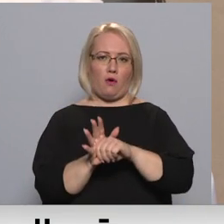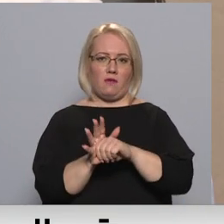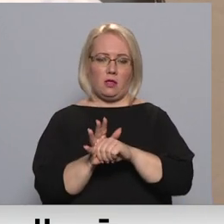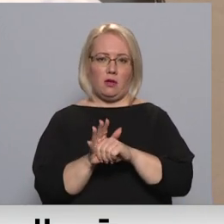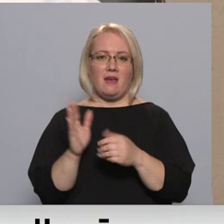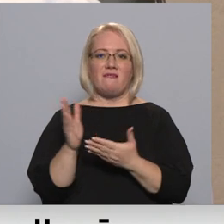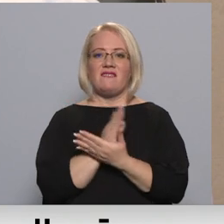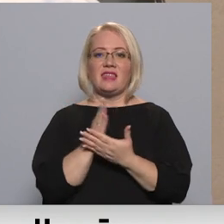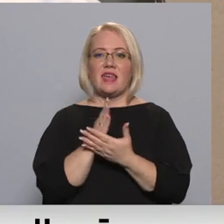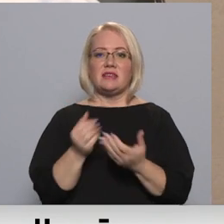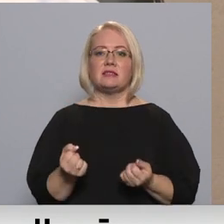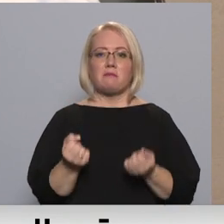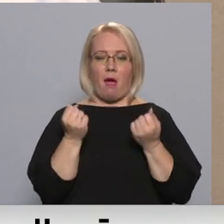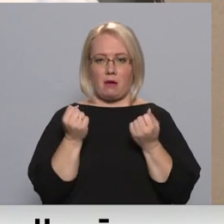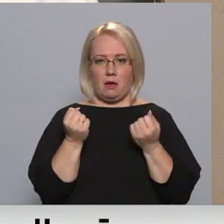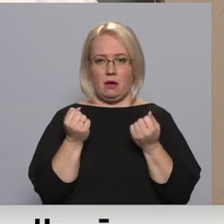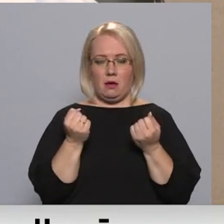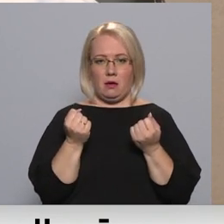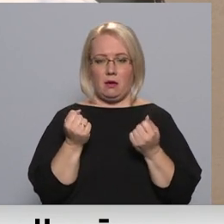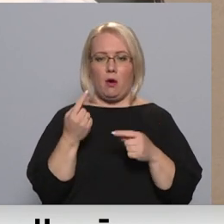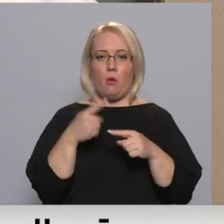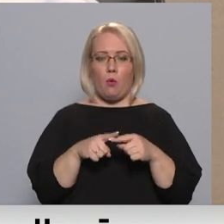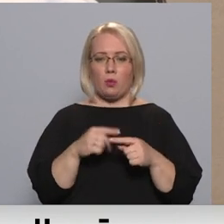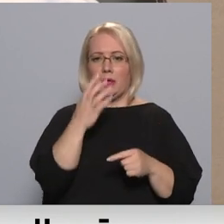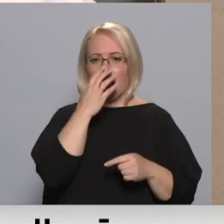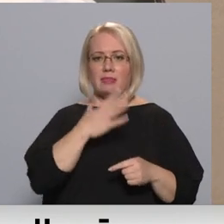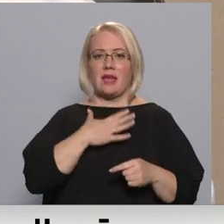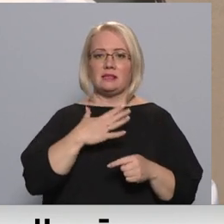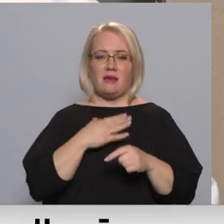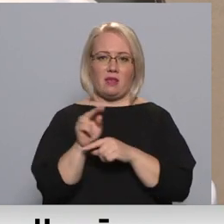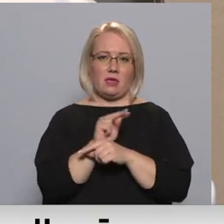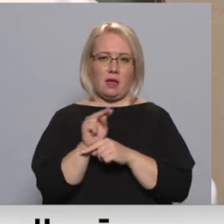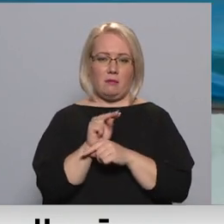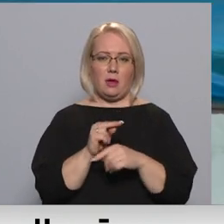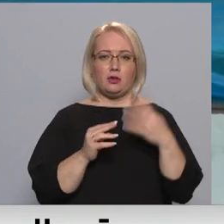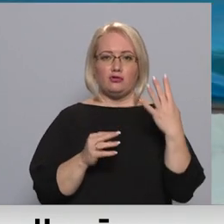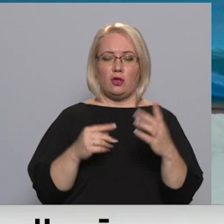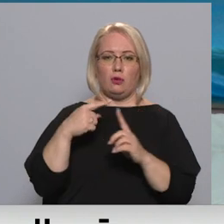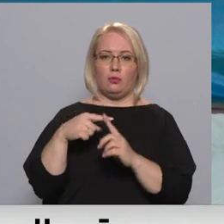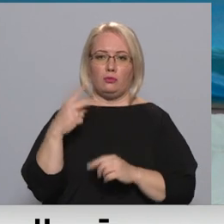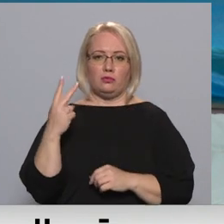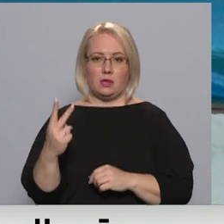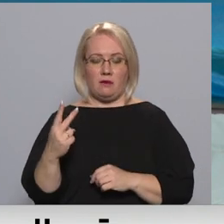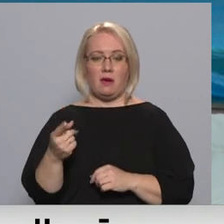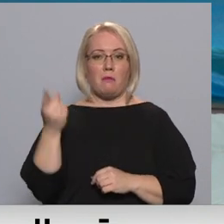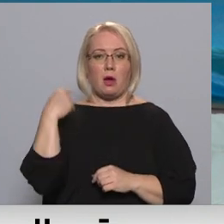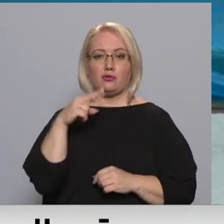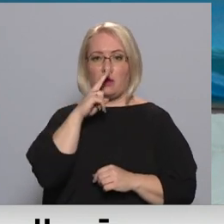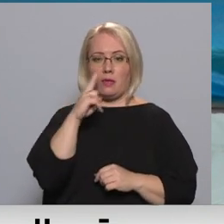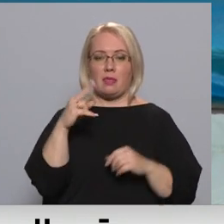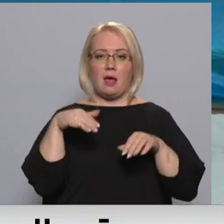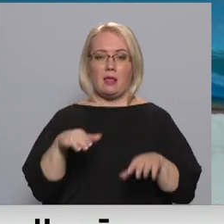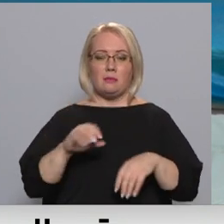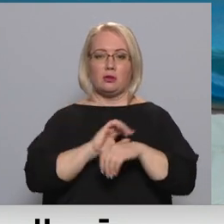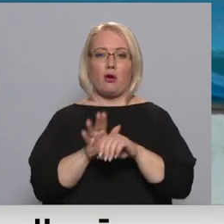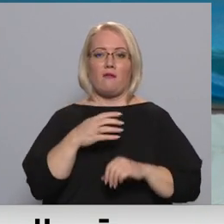vidēja smaģim un intensīva terapija 4 plus 2. Pagājušo nedēļ lemts COVID-19